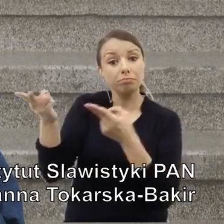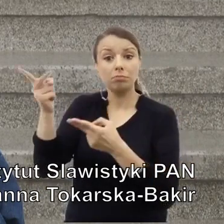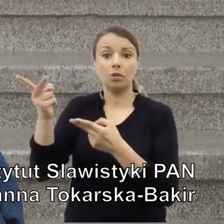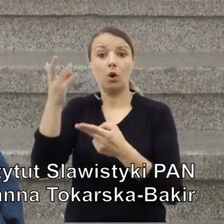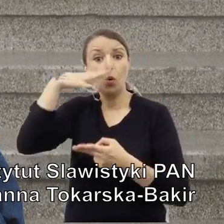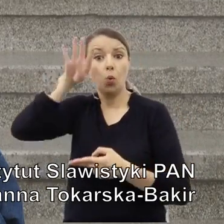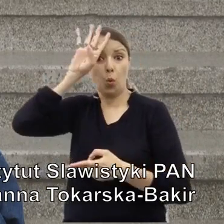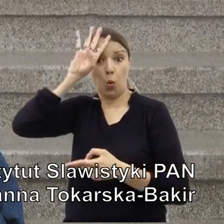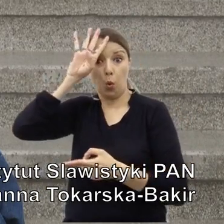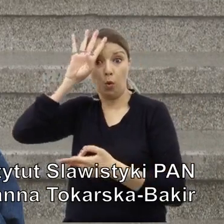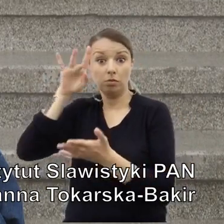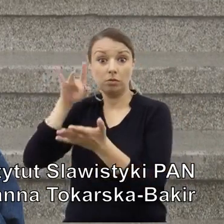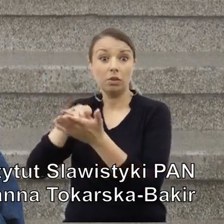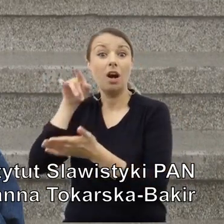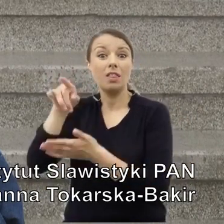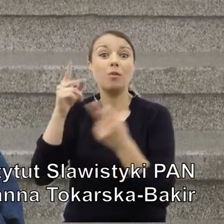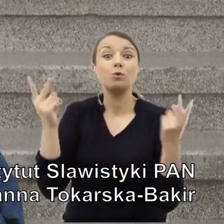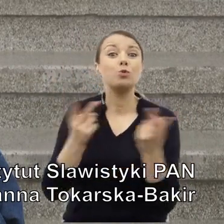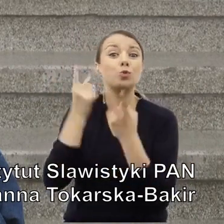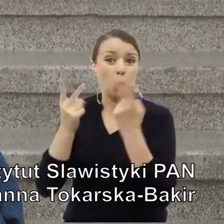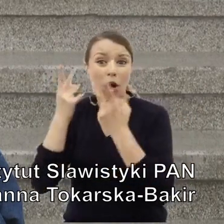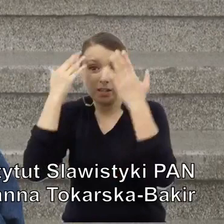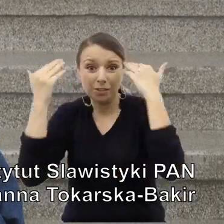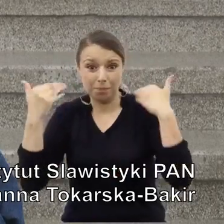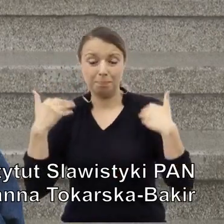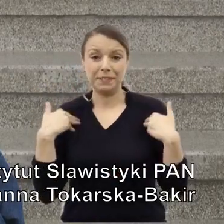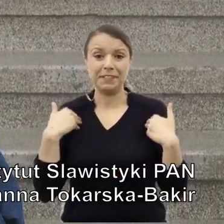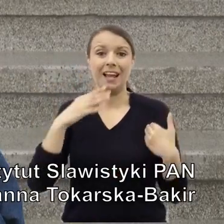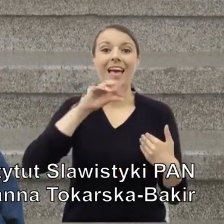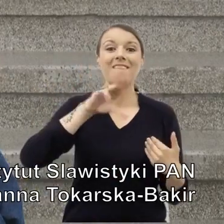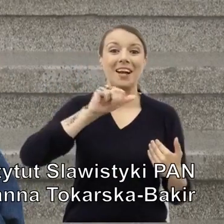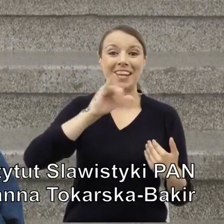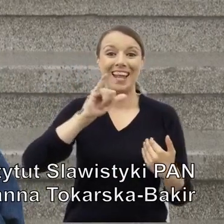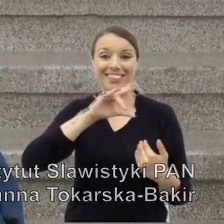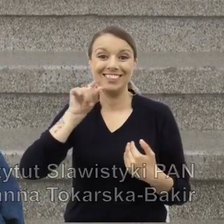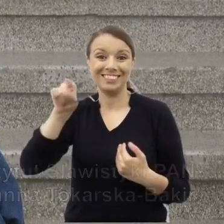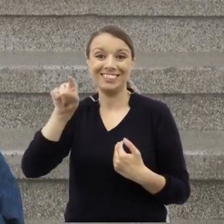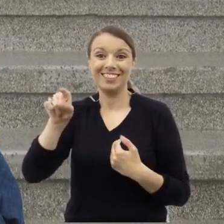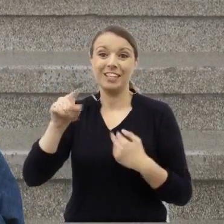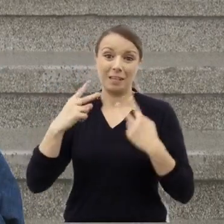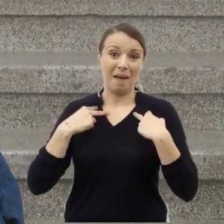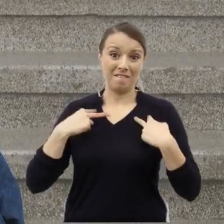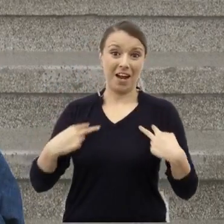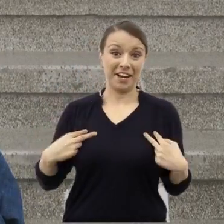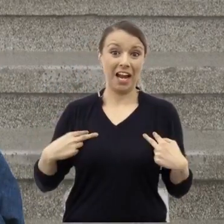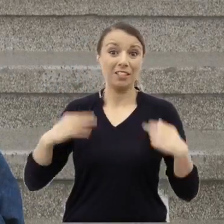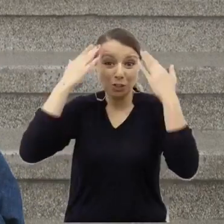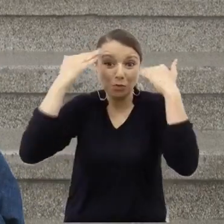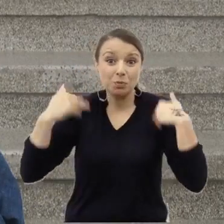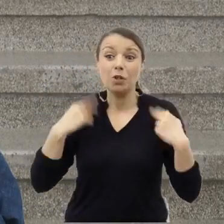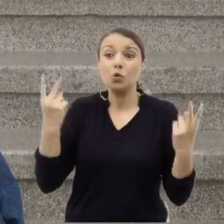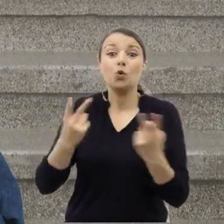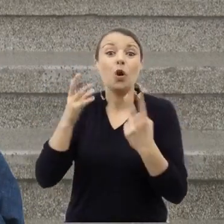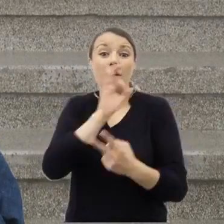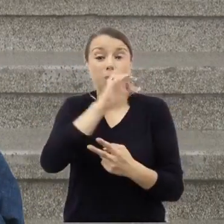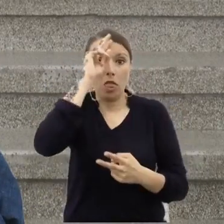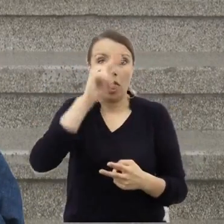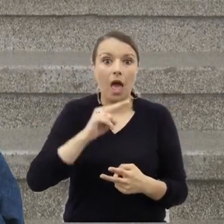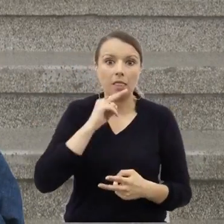szukający go w szpitalu ewangelickim w Łodzi ojciec nie mógł go poznać. Józef Feingold